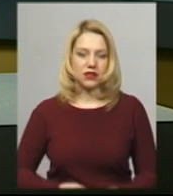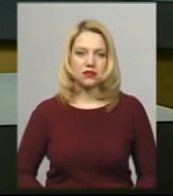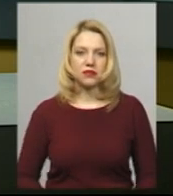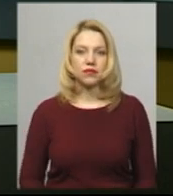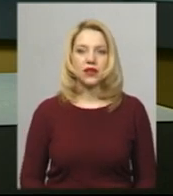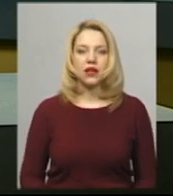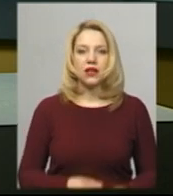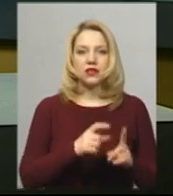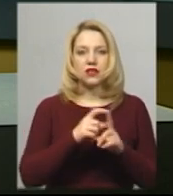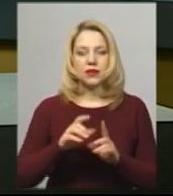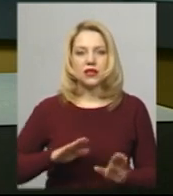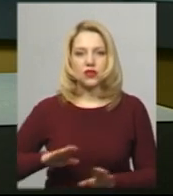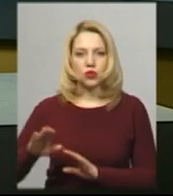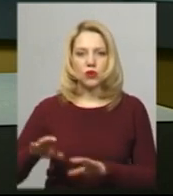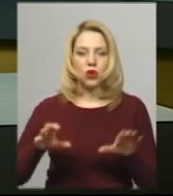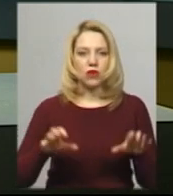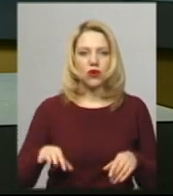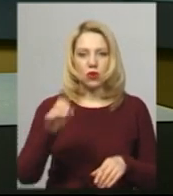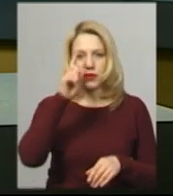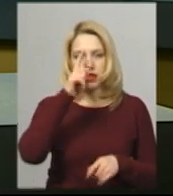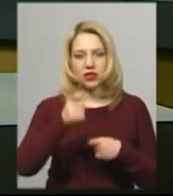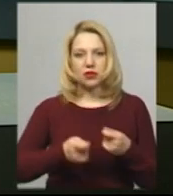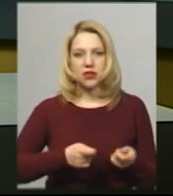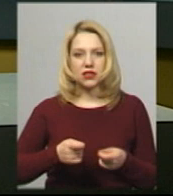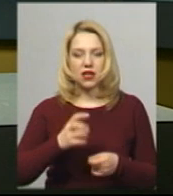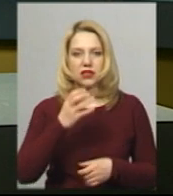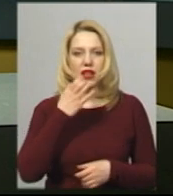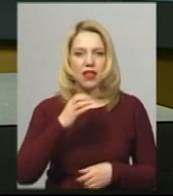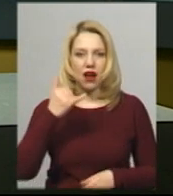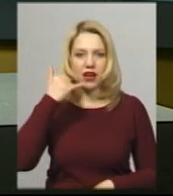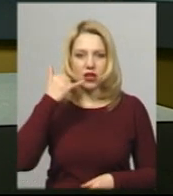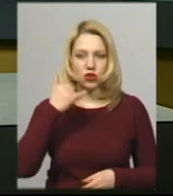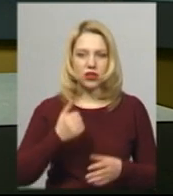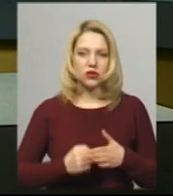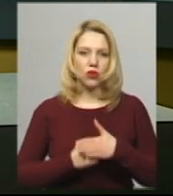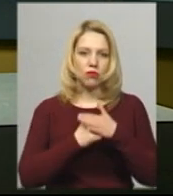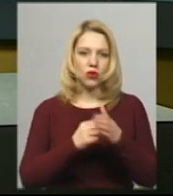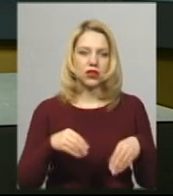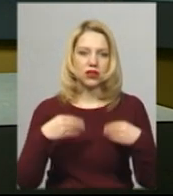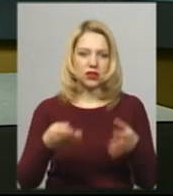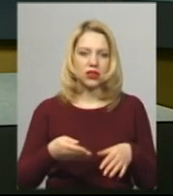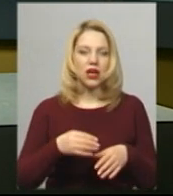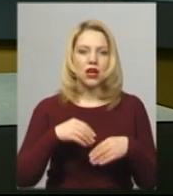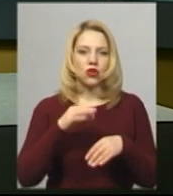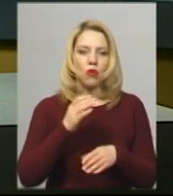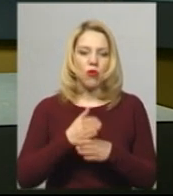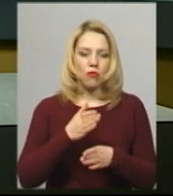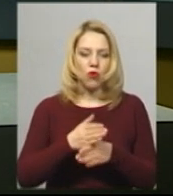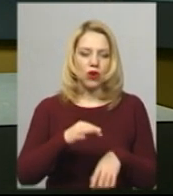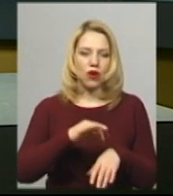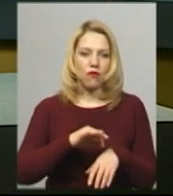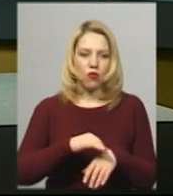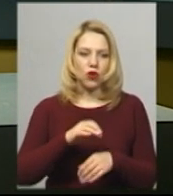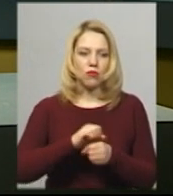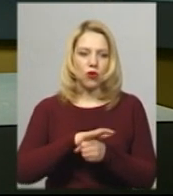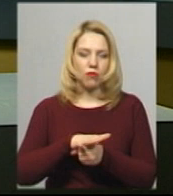Зі слів заступниці голови облдержадміністрації, на гарячу лінію опорного внедані допомоги хворим на коронавірус в закладі